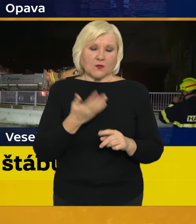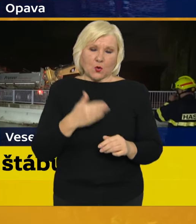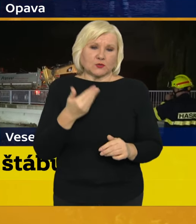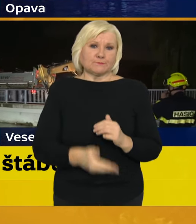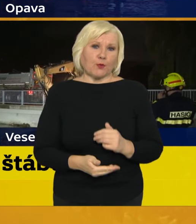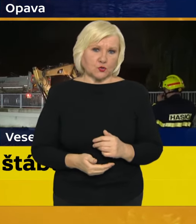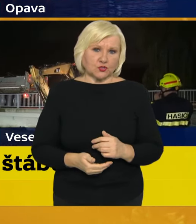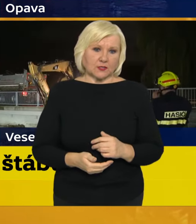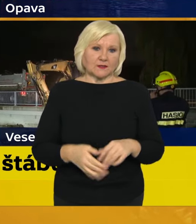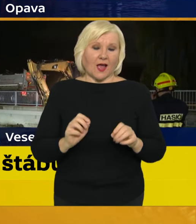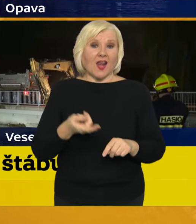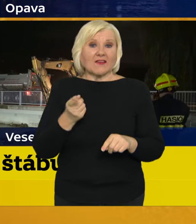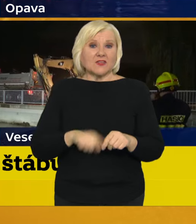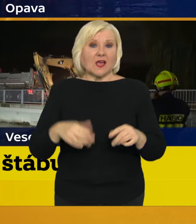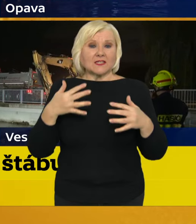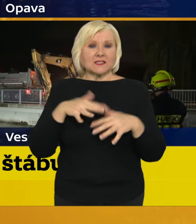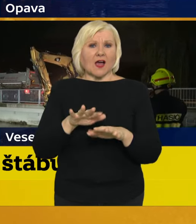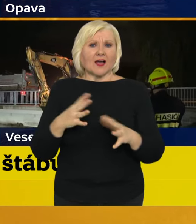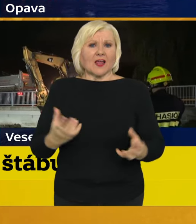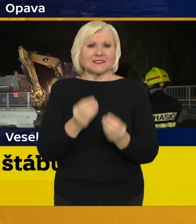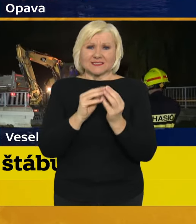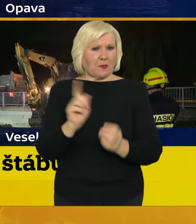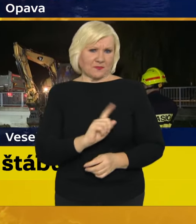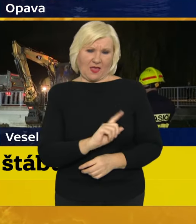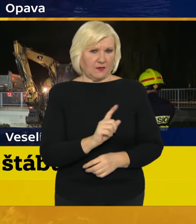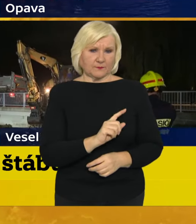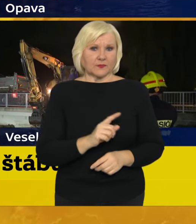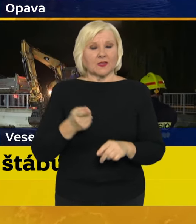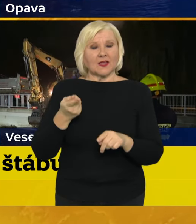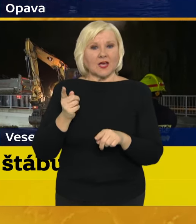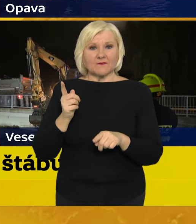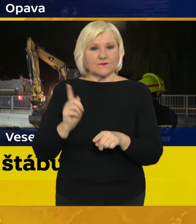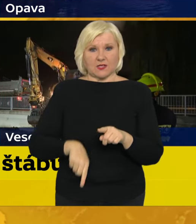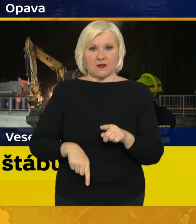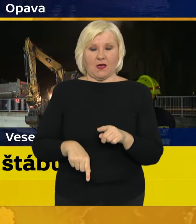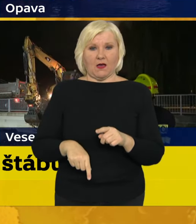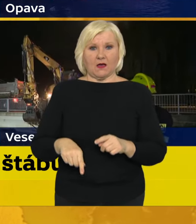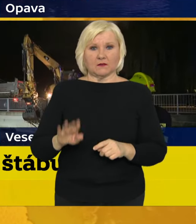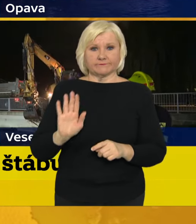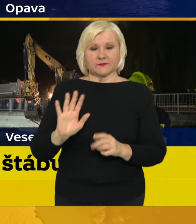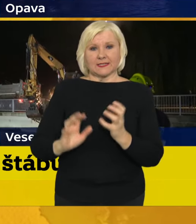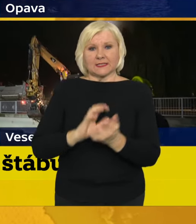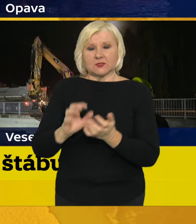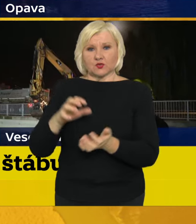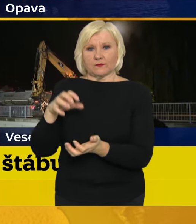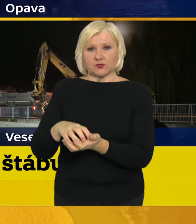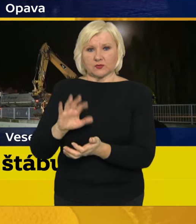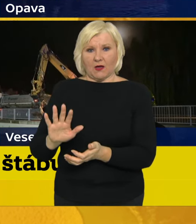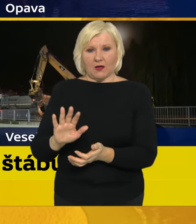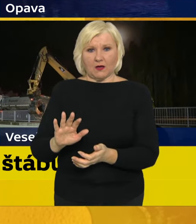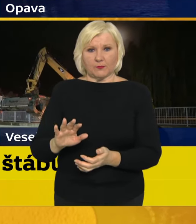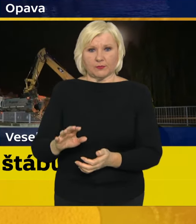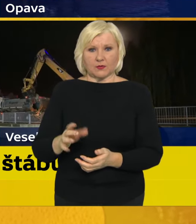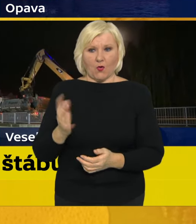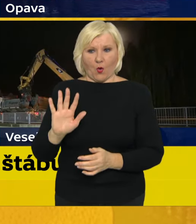ale ne vinou složek integrovaného vzákladného systému, ale vinou, řekněme, krizových orgánů, které působí v tomto